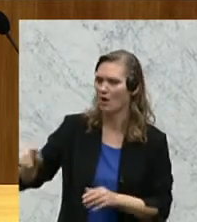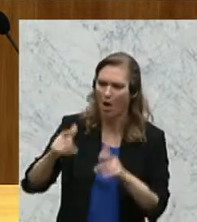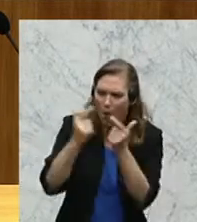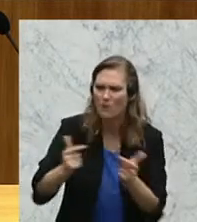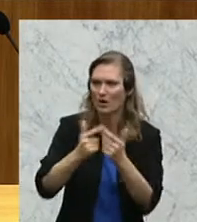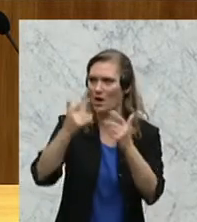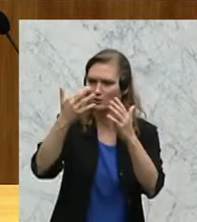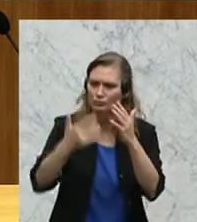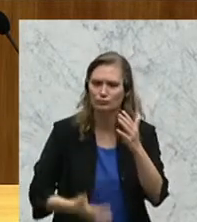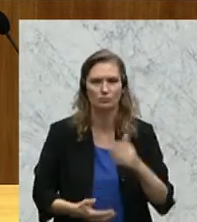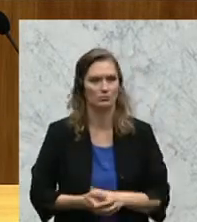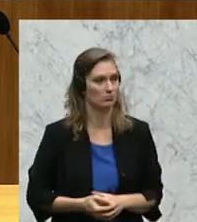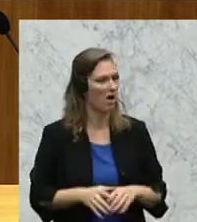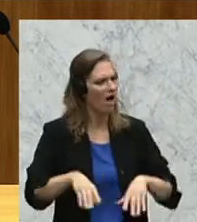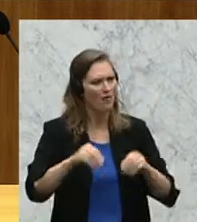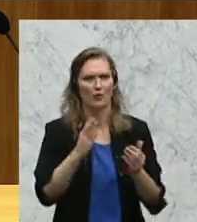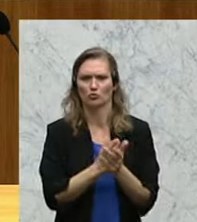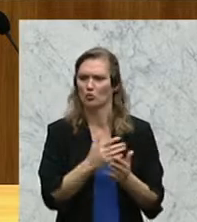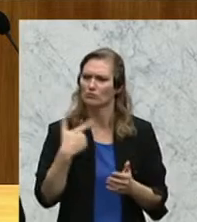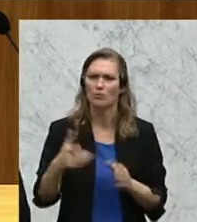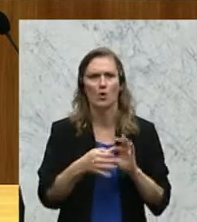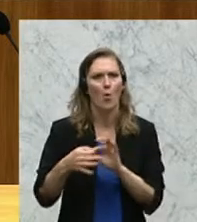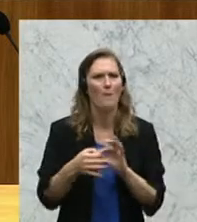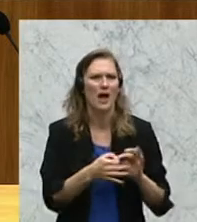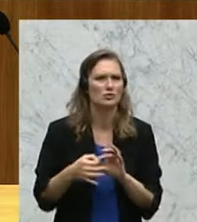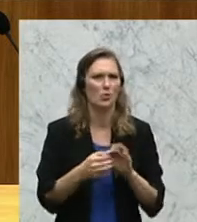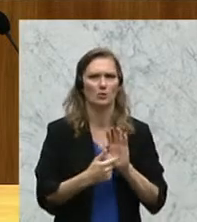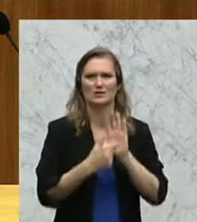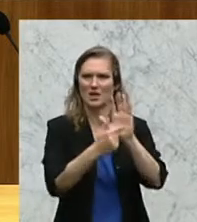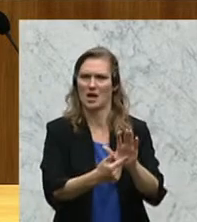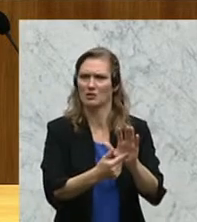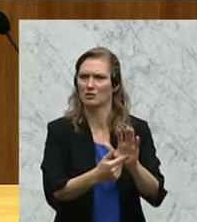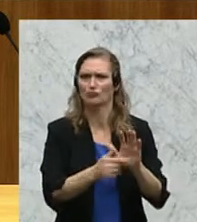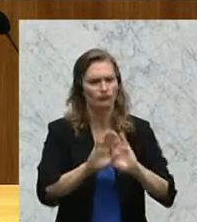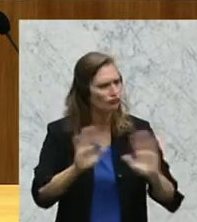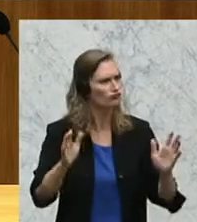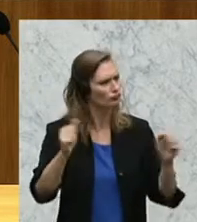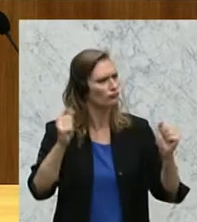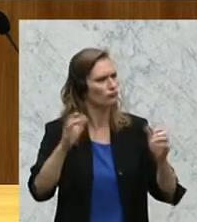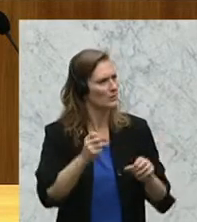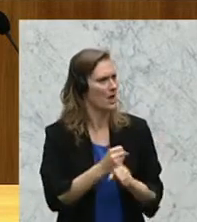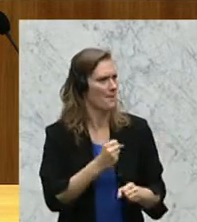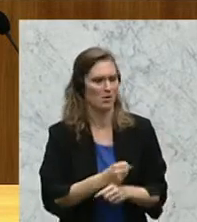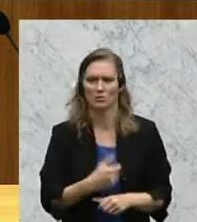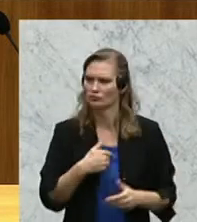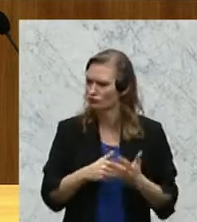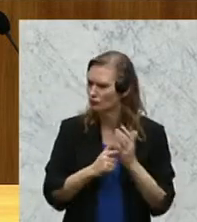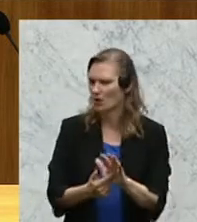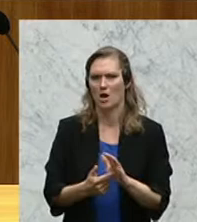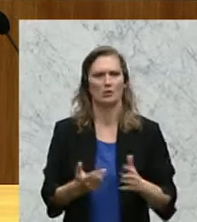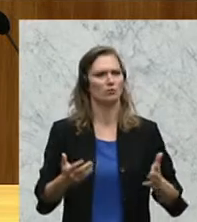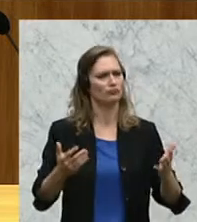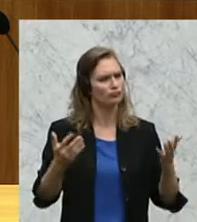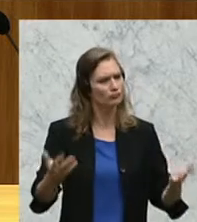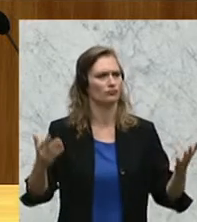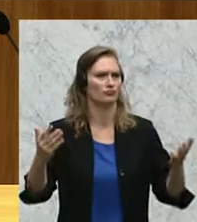Wir wurden von Anfang an kooperativ. Wir haben von Anfang an dafür gesorgt, dass auch